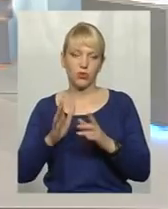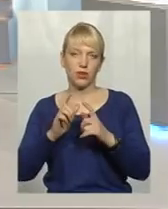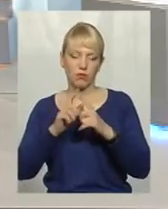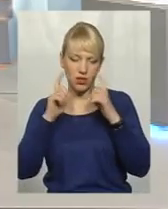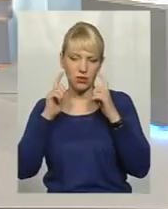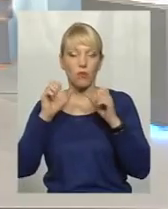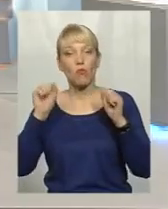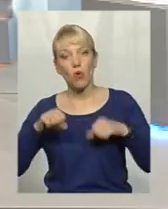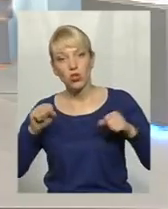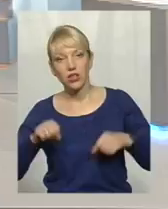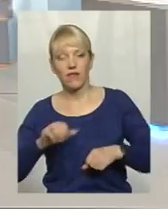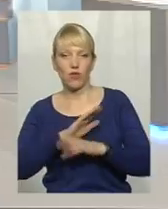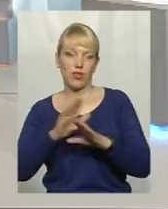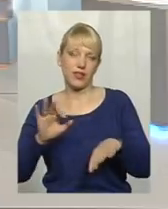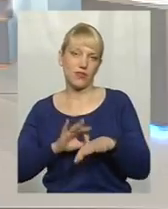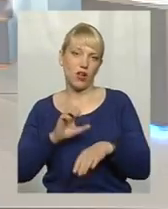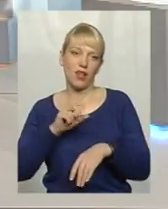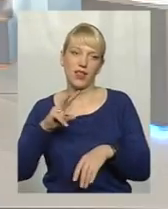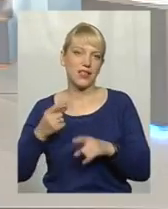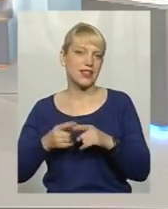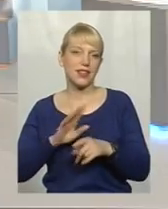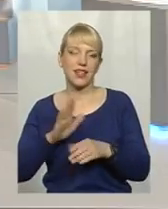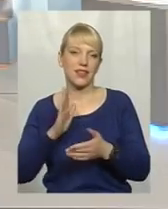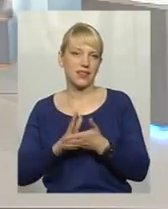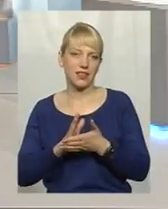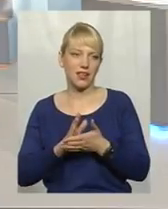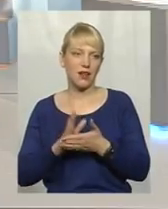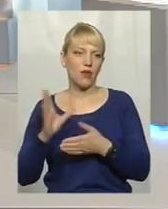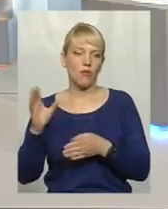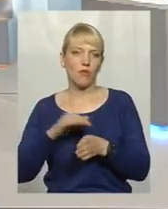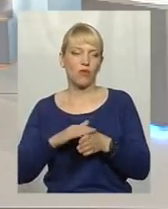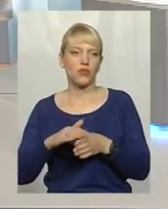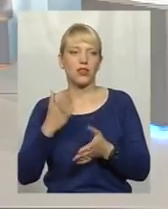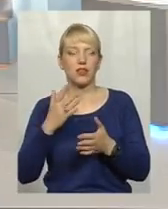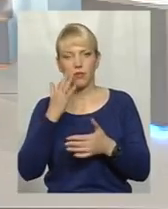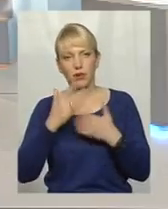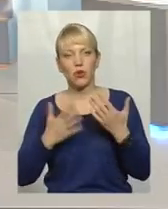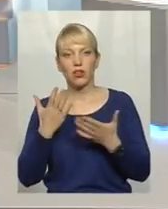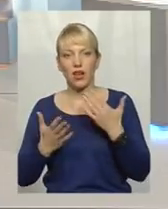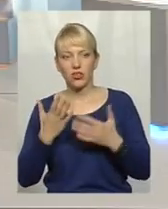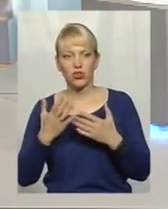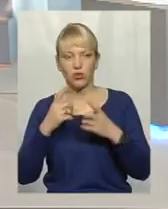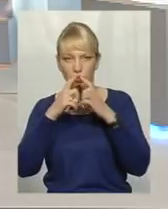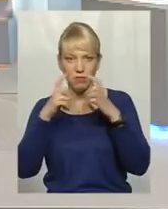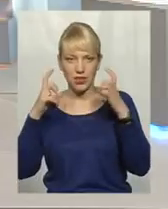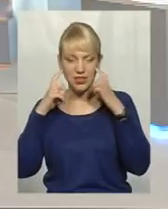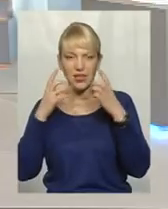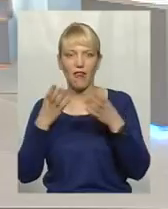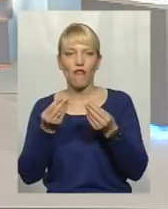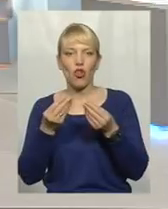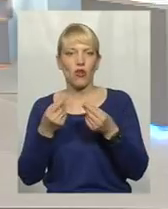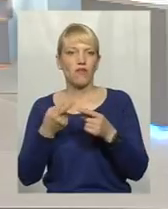масці, можливо, не захворіємо. Але це не є панацею. Якщо вона вже, перепрошую, якщо воно вже зволожилось, воно вже не захищає.